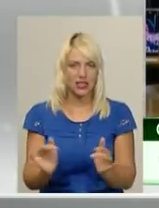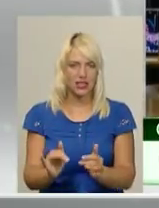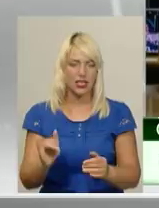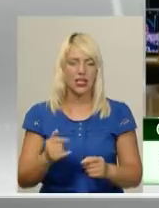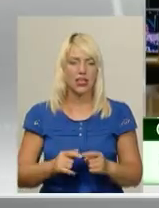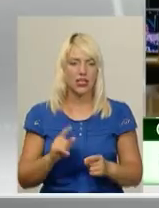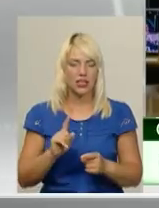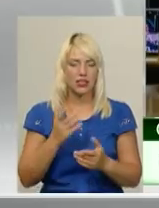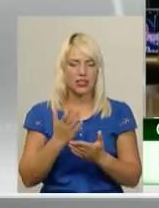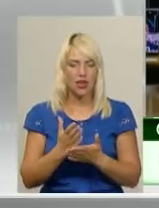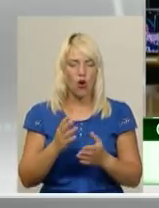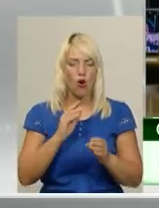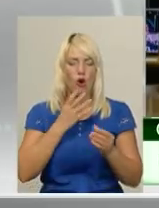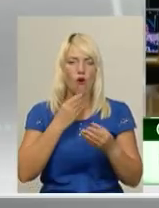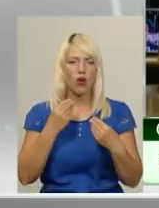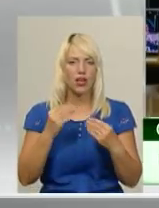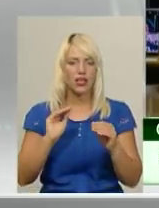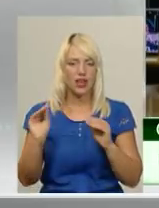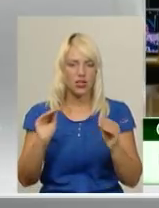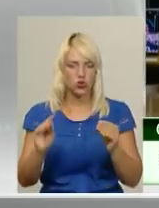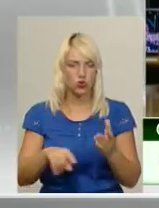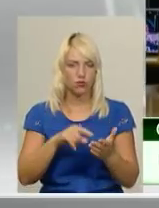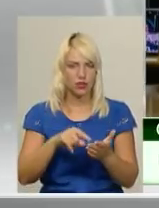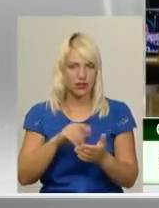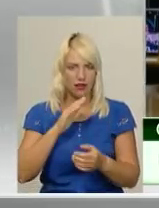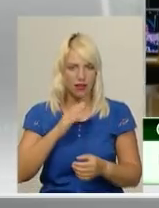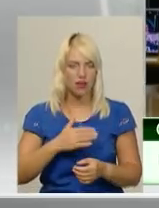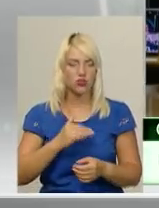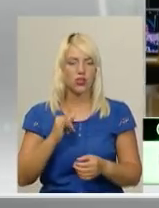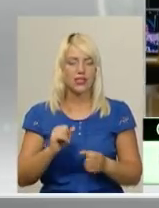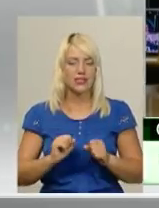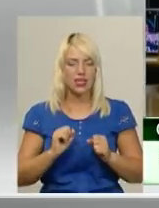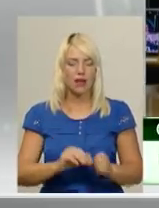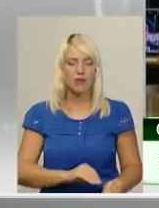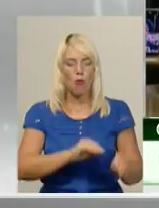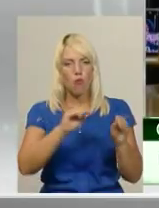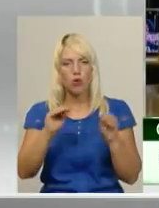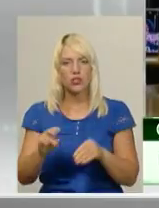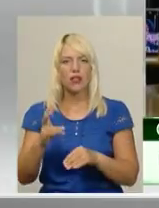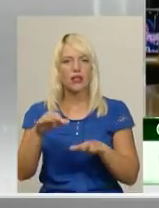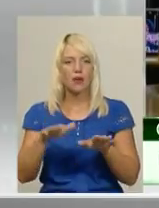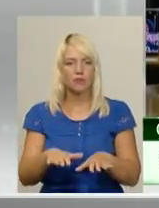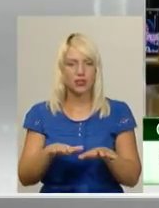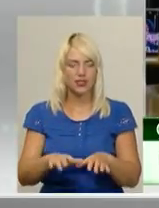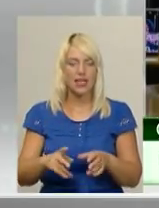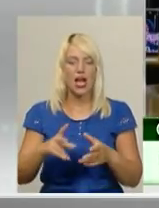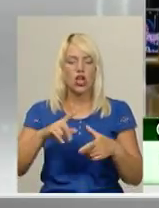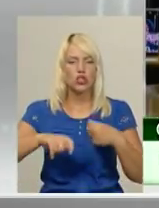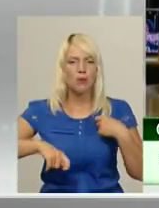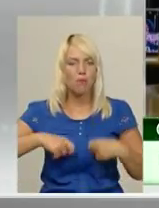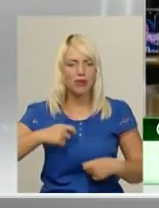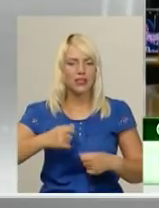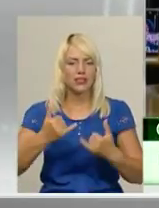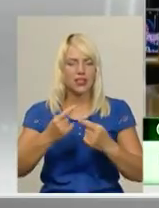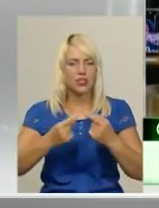дистанції, надала кран і екскаватор. Намагаємося поставити на місце їх. Щодо збитків зараз уточнюємо і по всіх